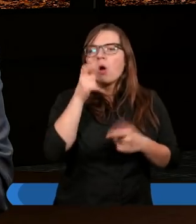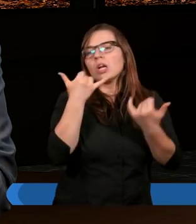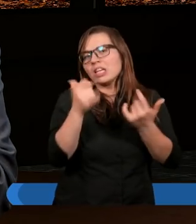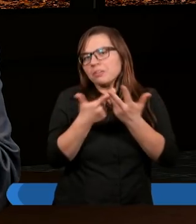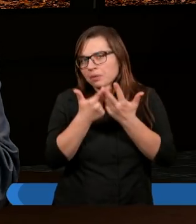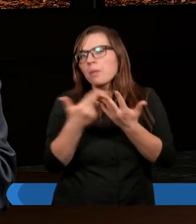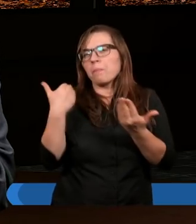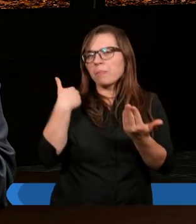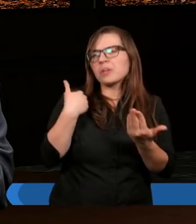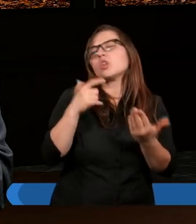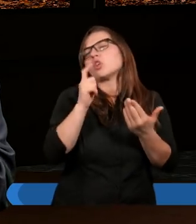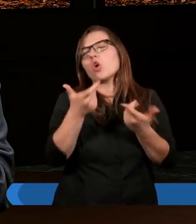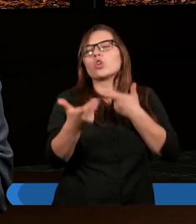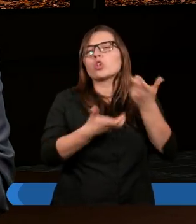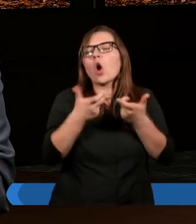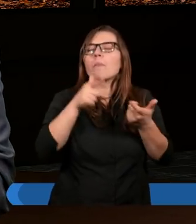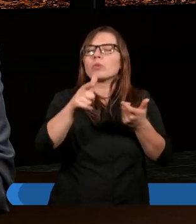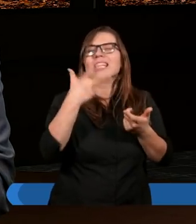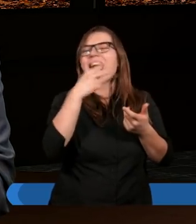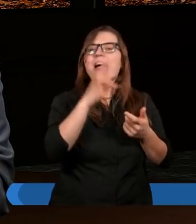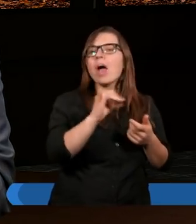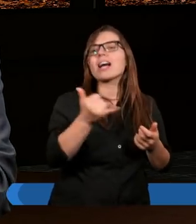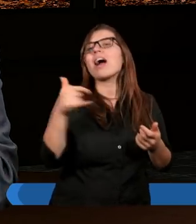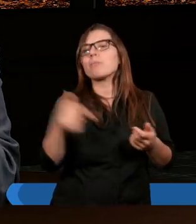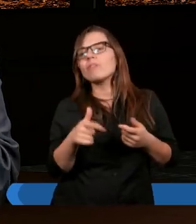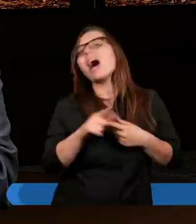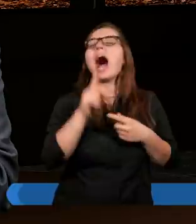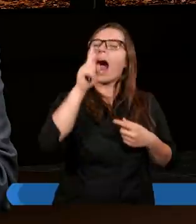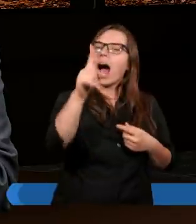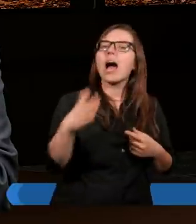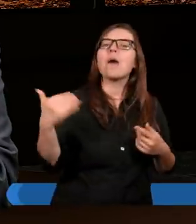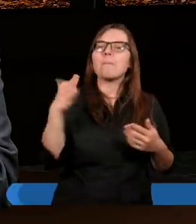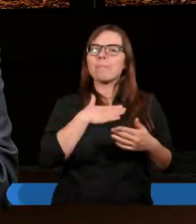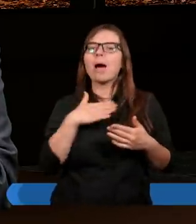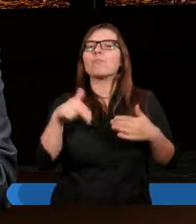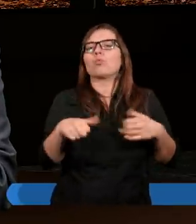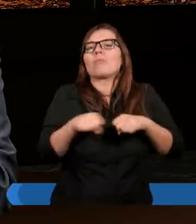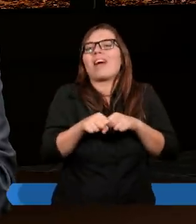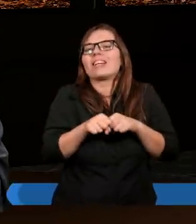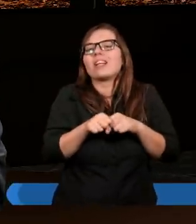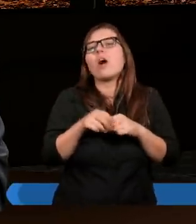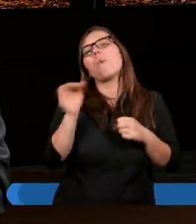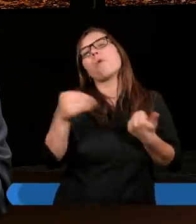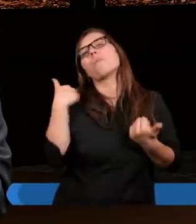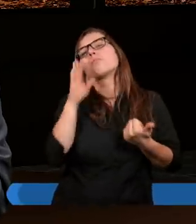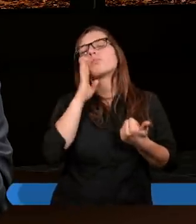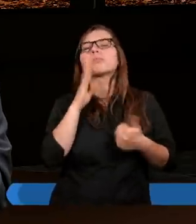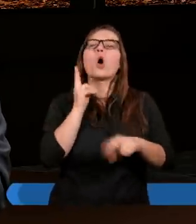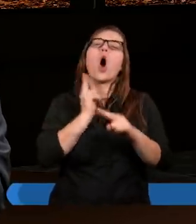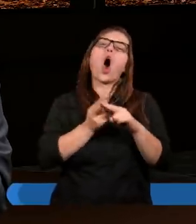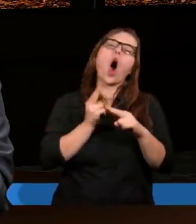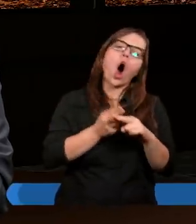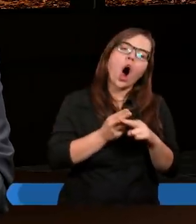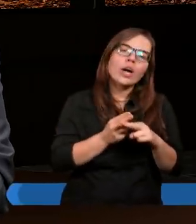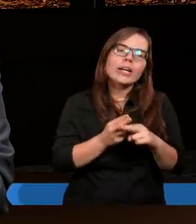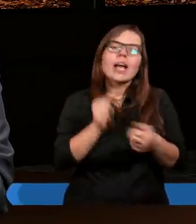coś, czy nie zrobiłem tego, jak powinienem był zrobić, ale mam usprawiedliwienie. A no jakie? No bo byłem chory. No